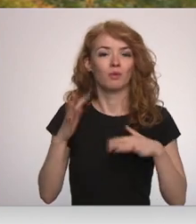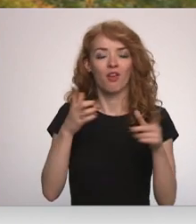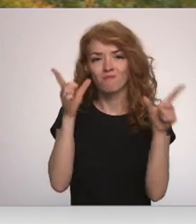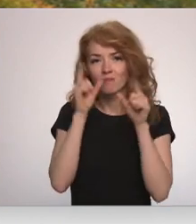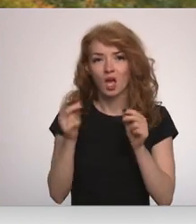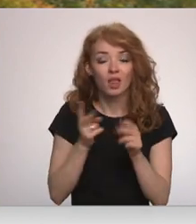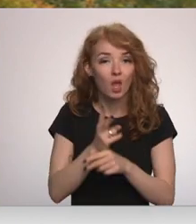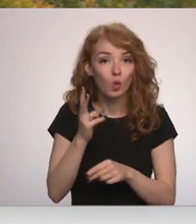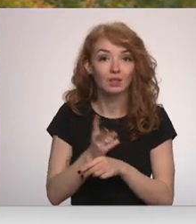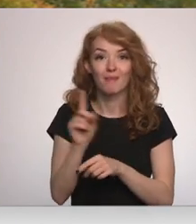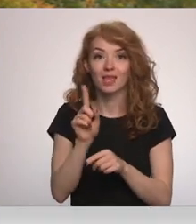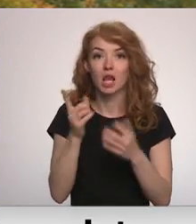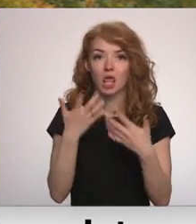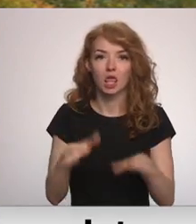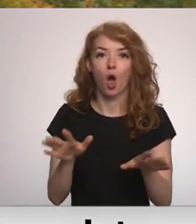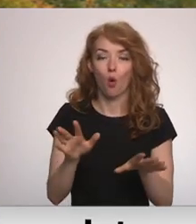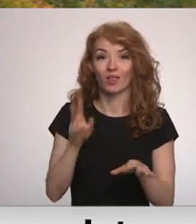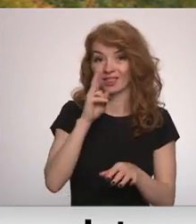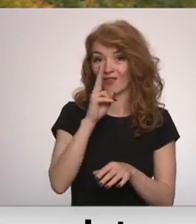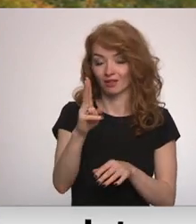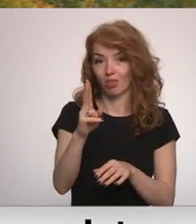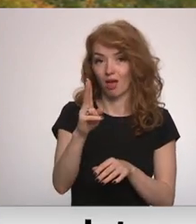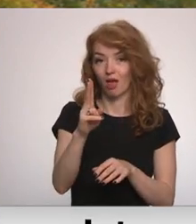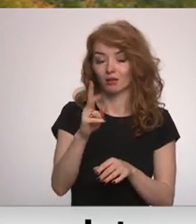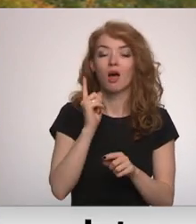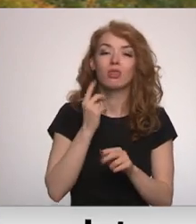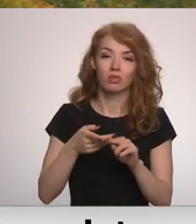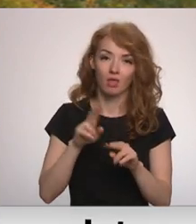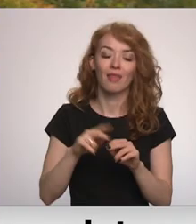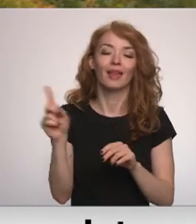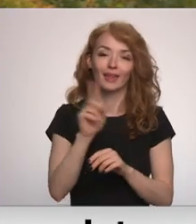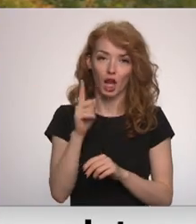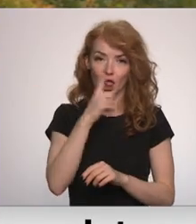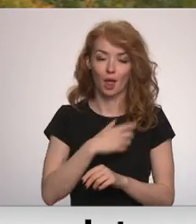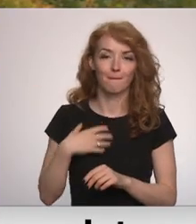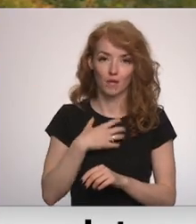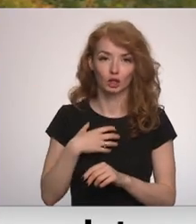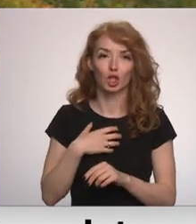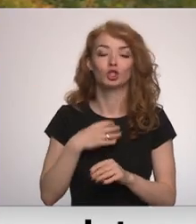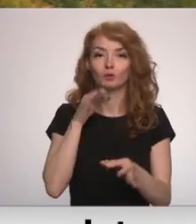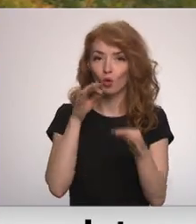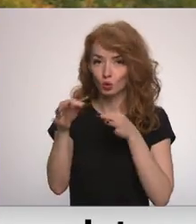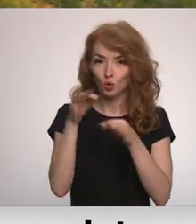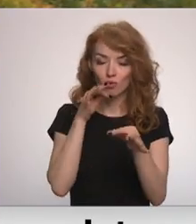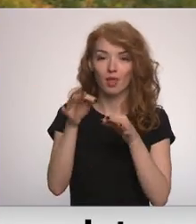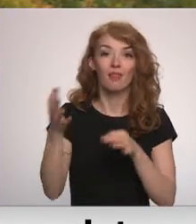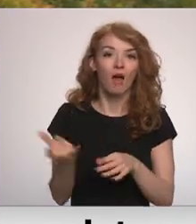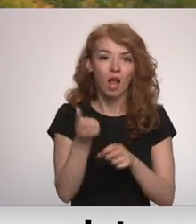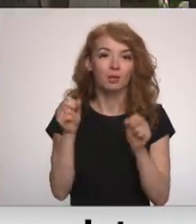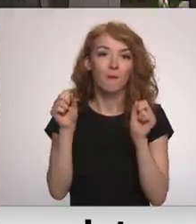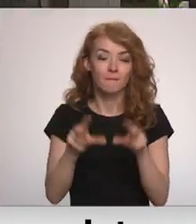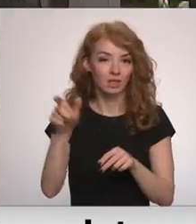traucējumi, ir jau vairāk nekā divas nedēļas, noteikti tad ir nepieciešams tomēr konsultēties ar